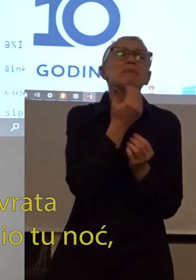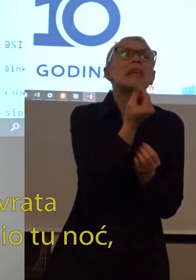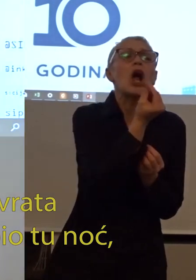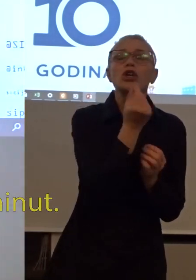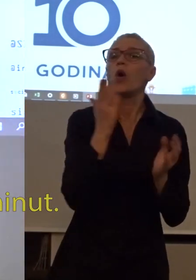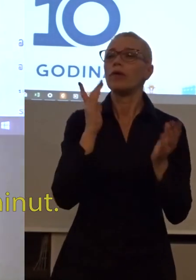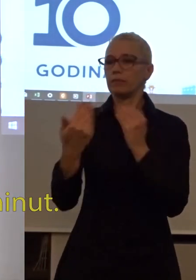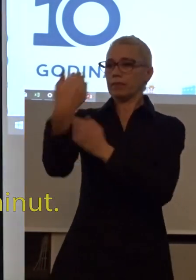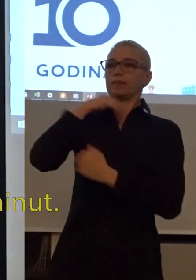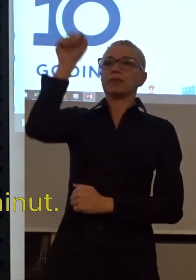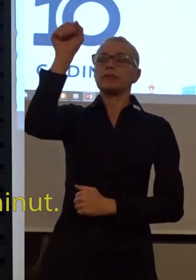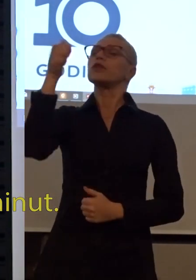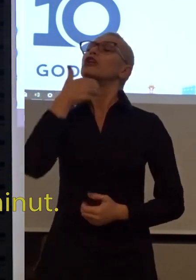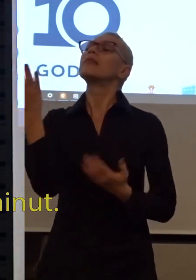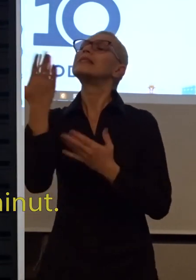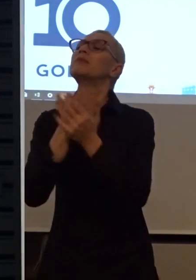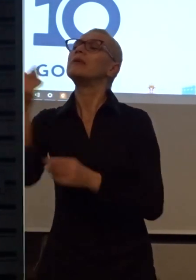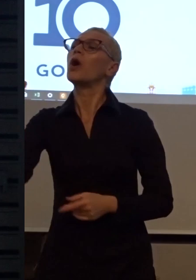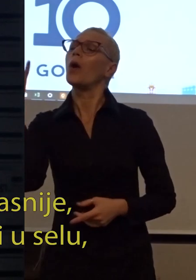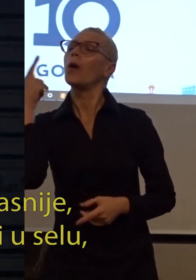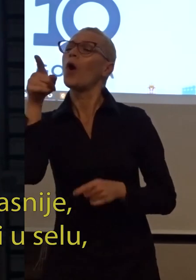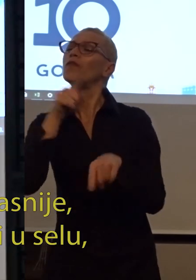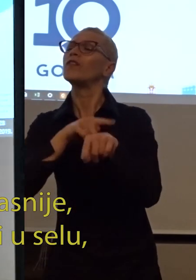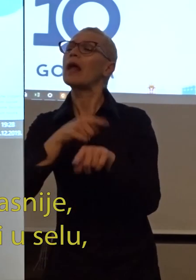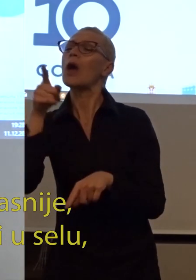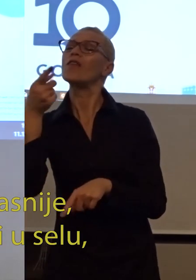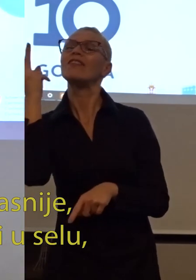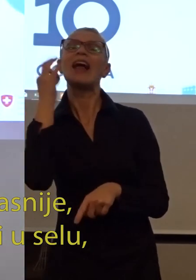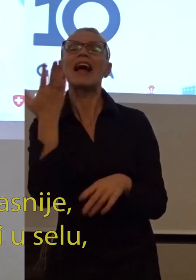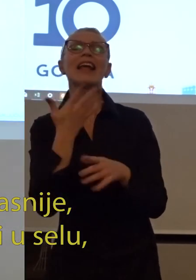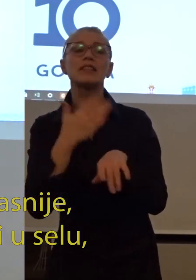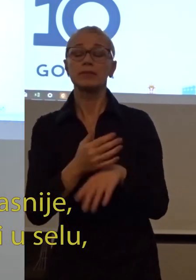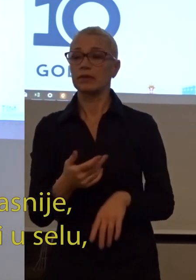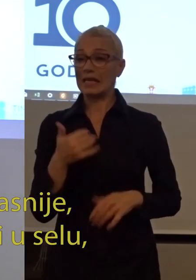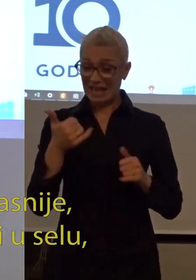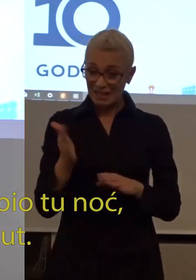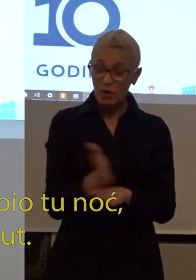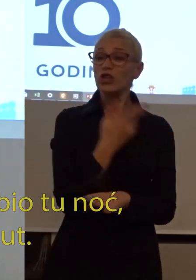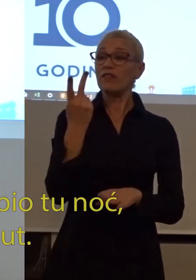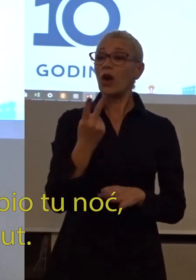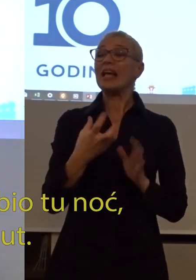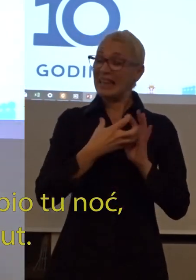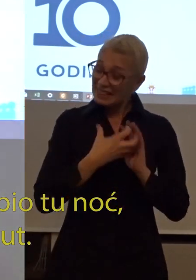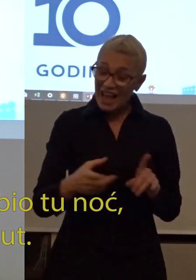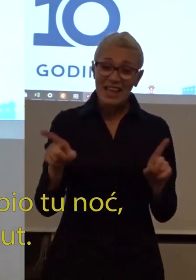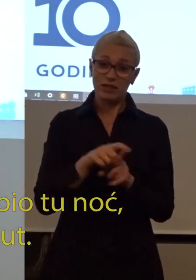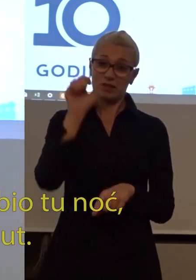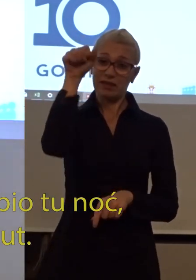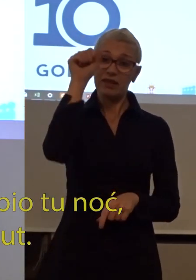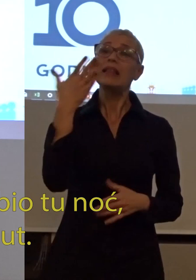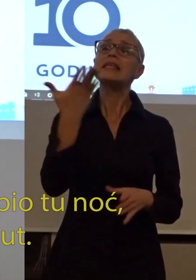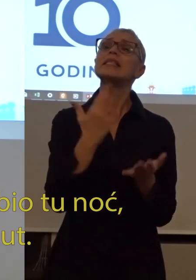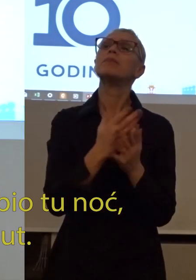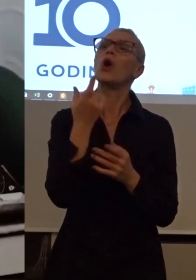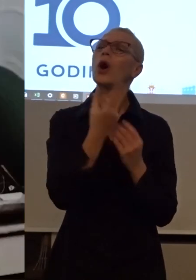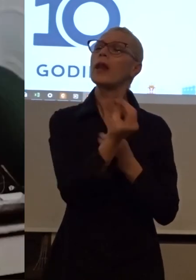sam bio tu noć, taj dan, u taj sat, u taj minut. Danas, dve godine kasnije, kad god se nešto desi u selu, dođu da pitaju gde sam bio tu noć, taj